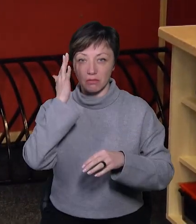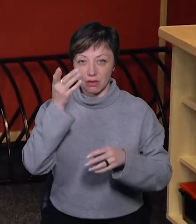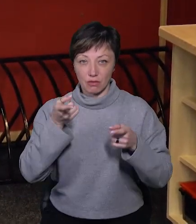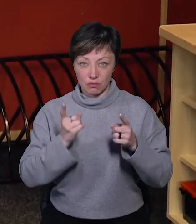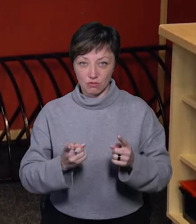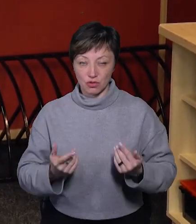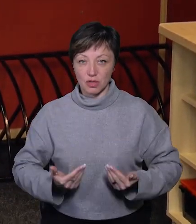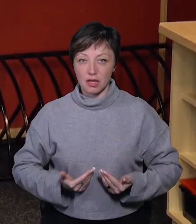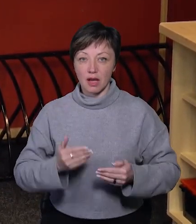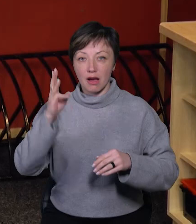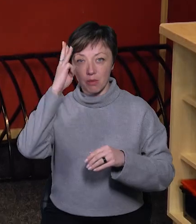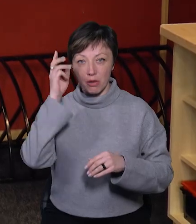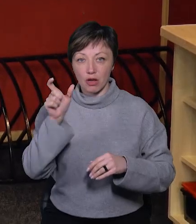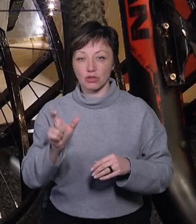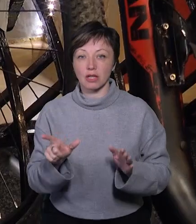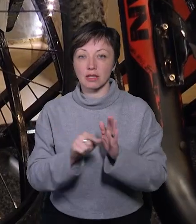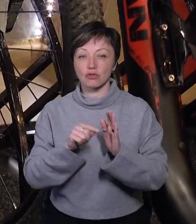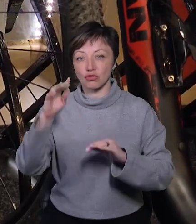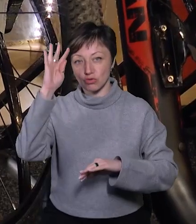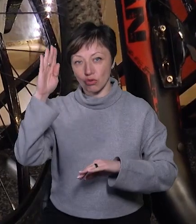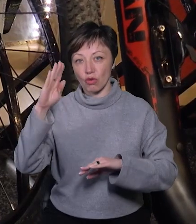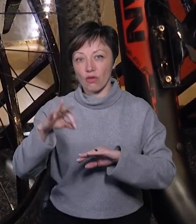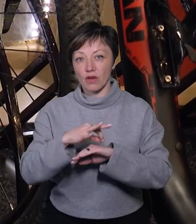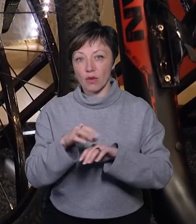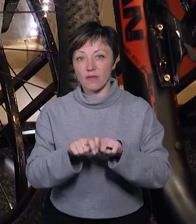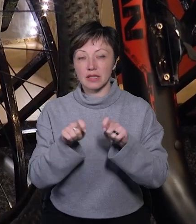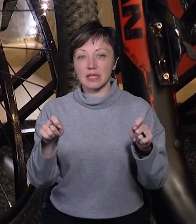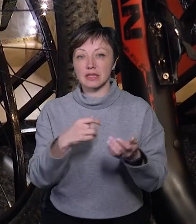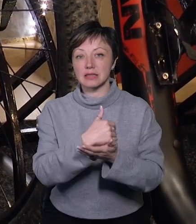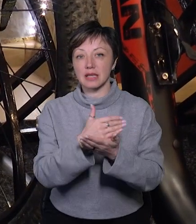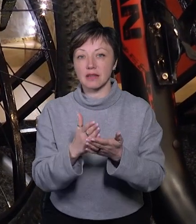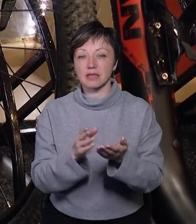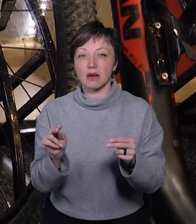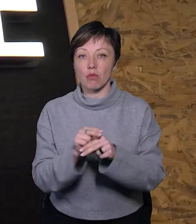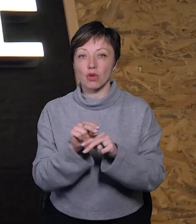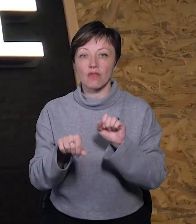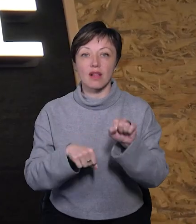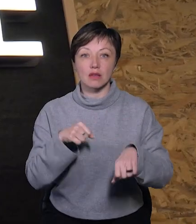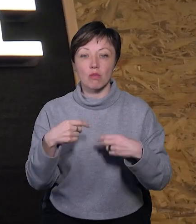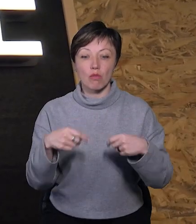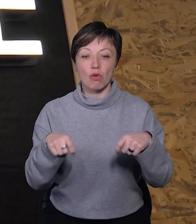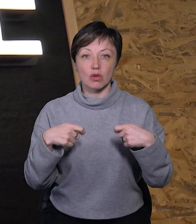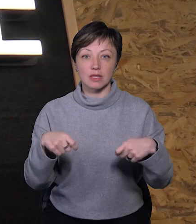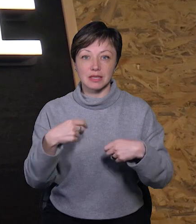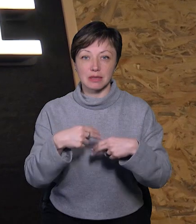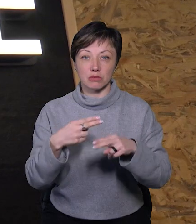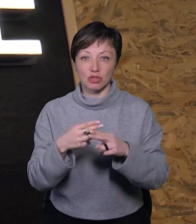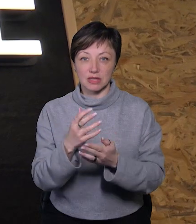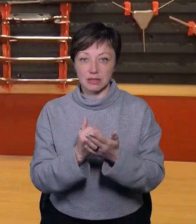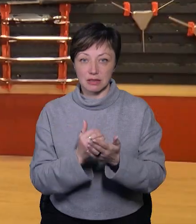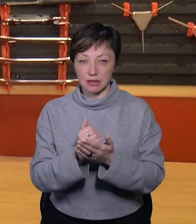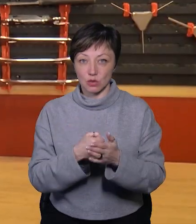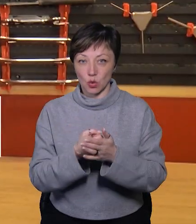Хмельничанка Аліна Зеленко та її чоловік відкрили у місті сервіс із ремонту велосипедів та продажу запчастин до них. Ми